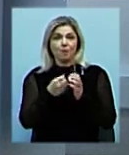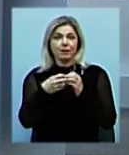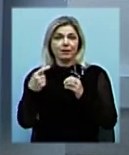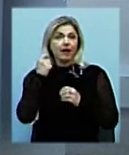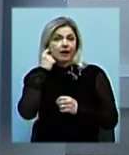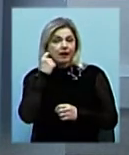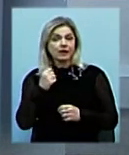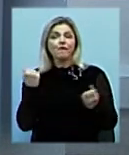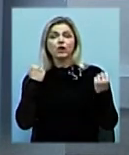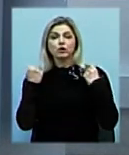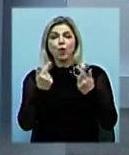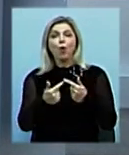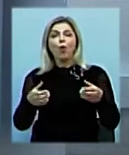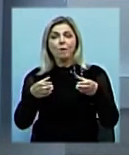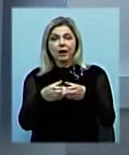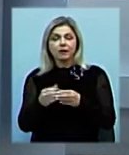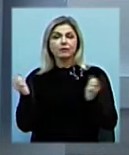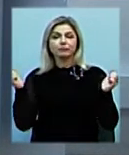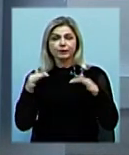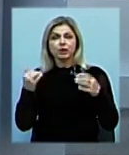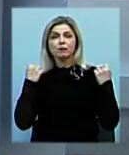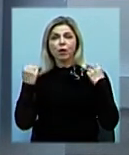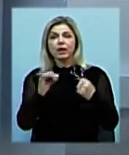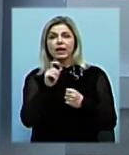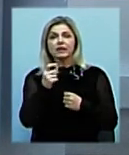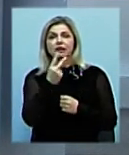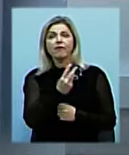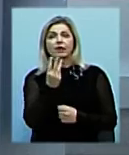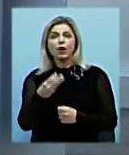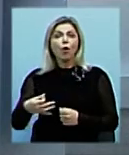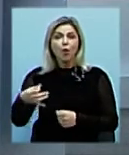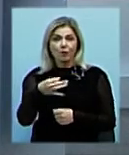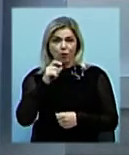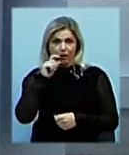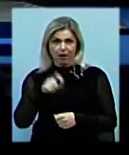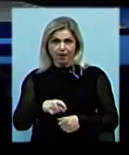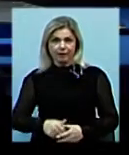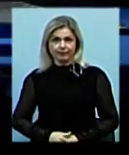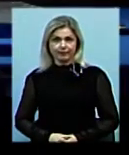культурного здоровчого комплексу приїхали спортсмени з 23 областей України.